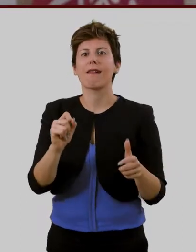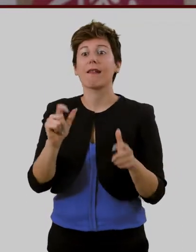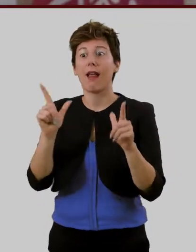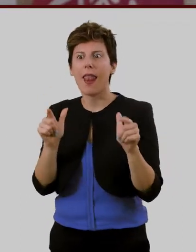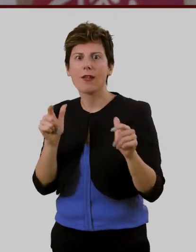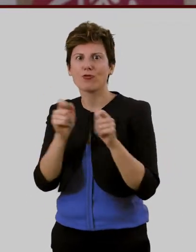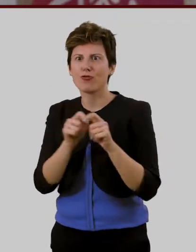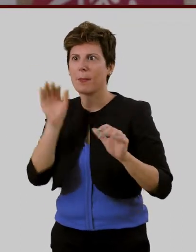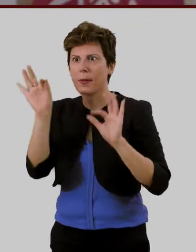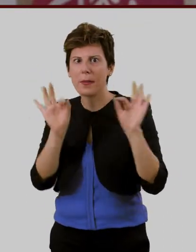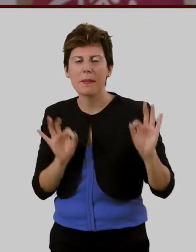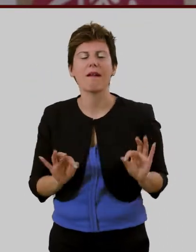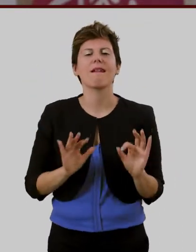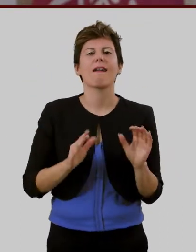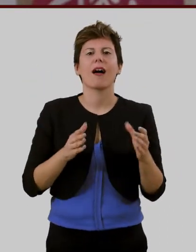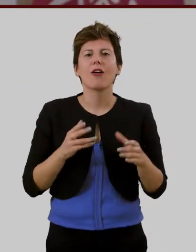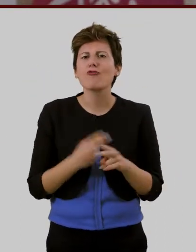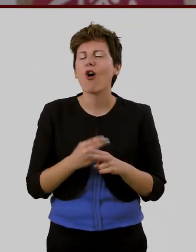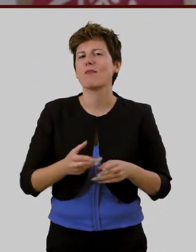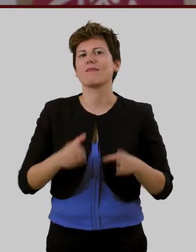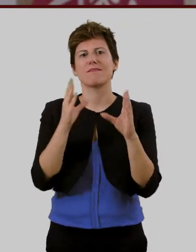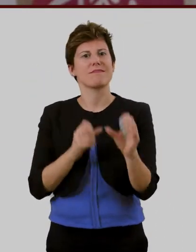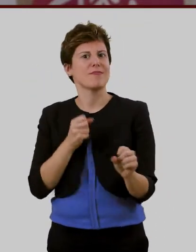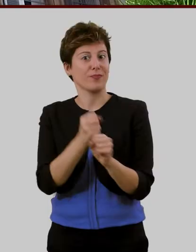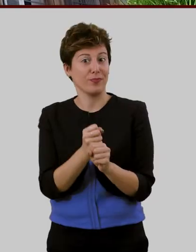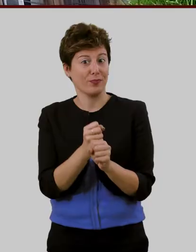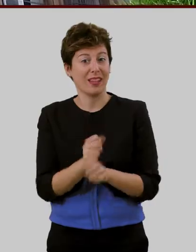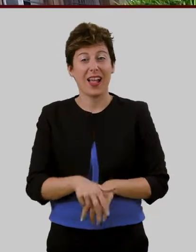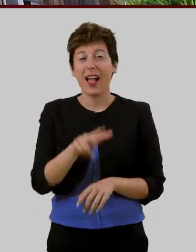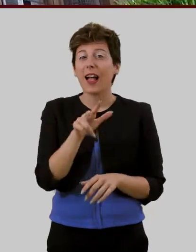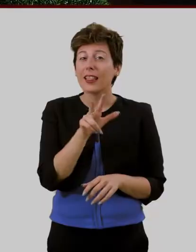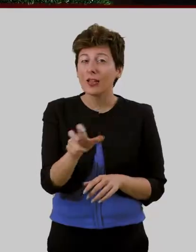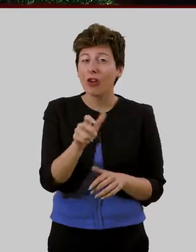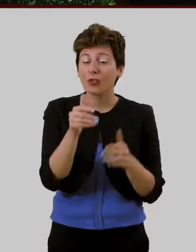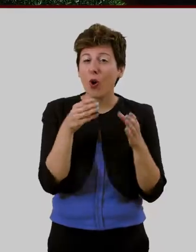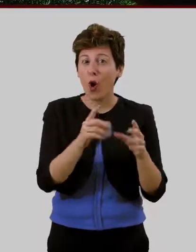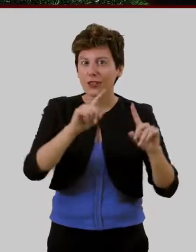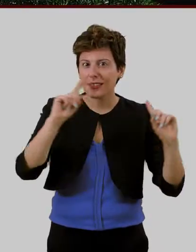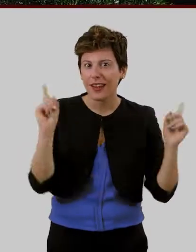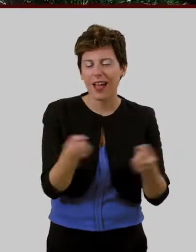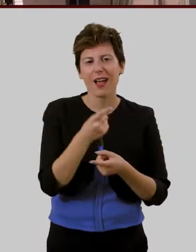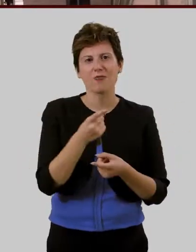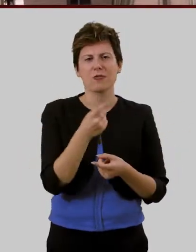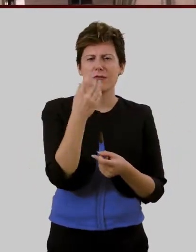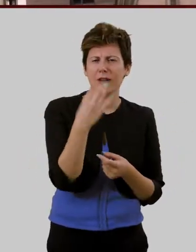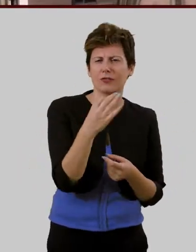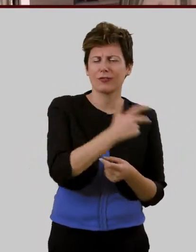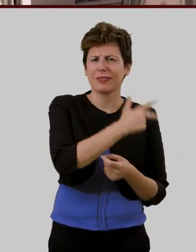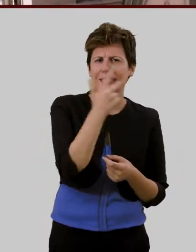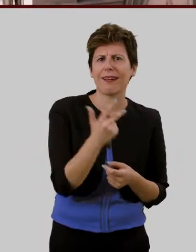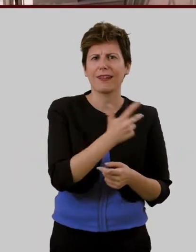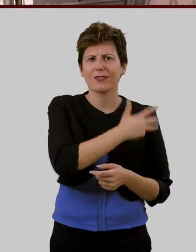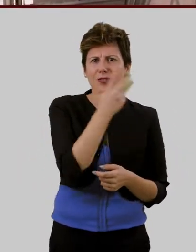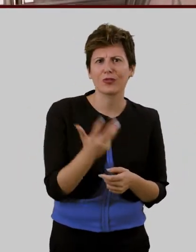'offerta didattica caratterizzata da circa 300 corsi di laurea tra quelli triennali magistrali a ciclo unico in